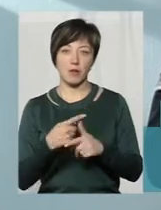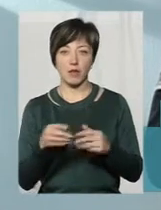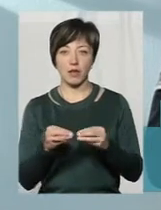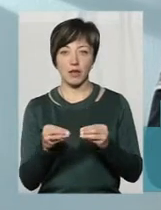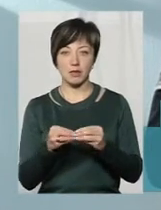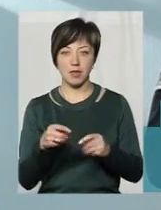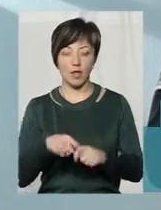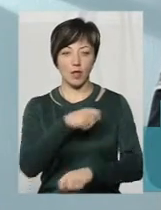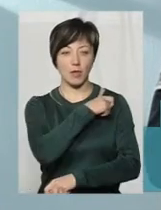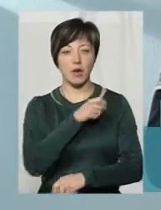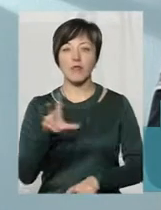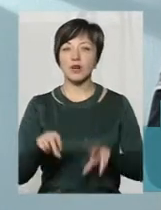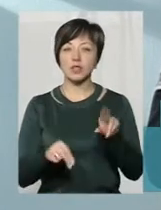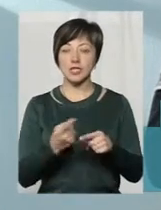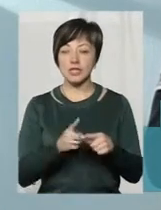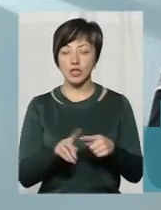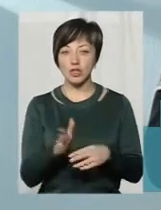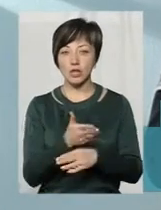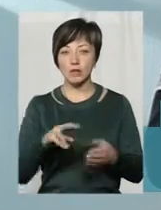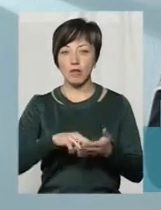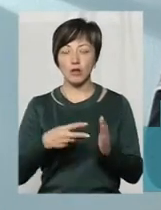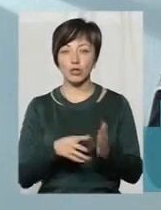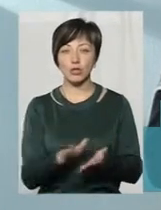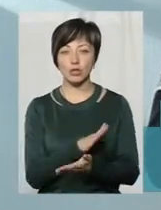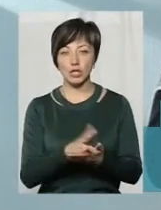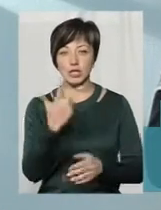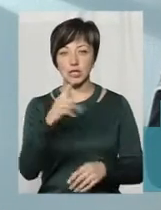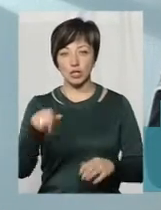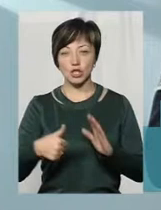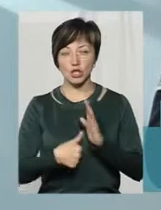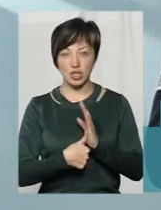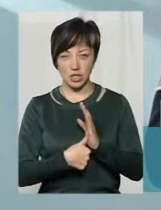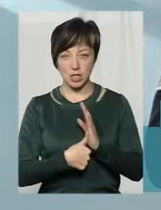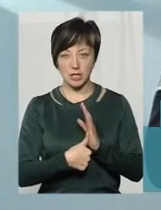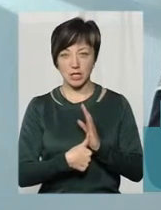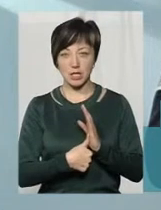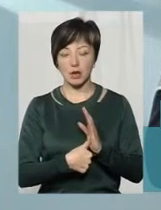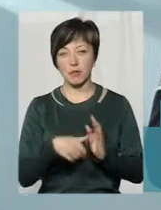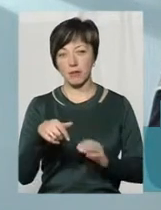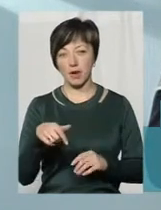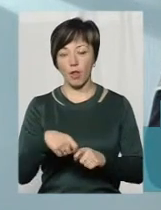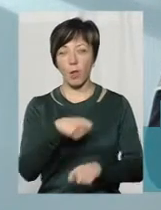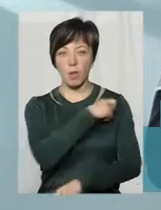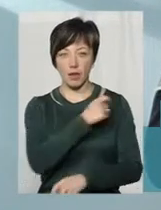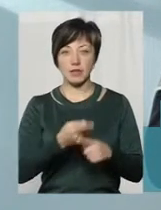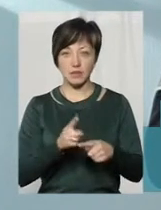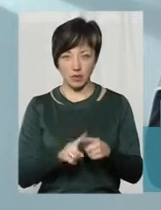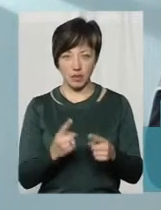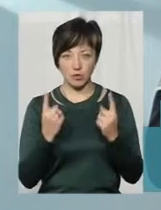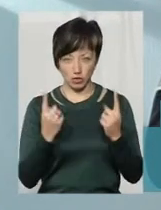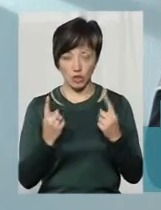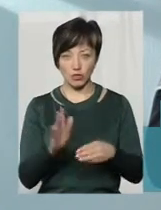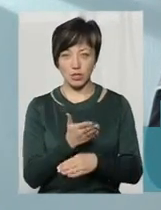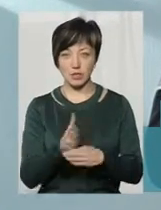Як Ви вважаєте, оця частина, яку планують розчистити – 3 кілометри і 600 метрів – це значна